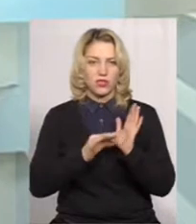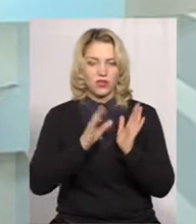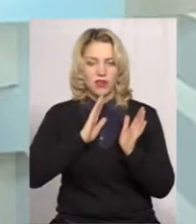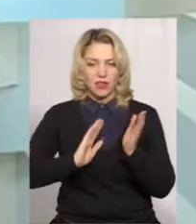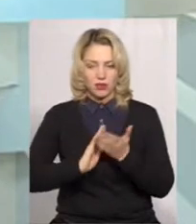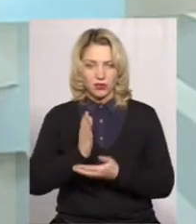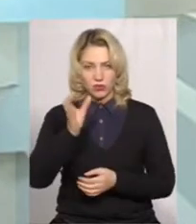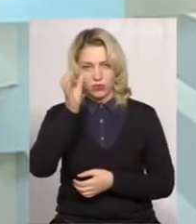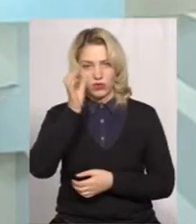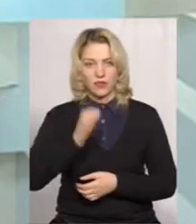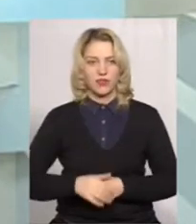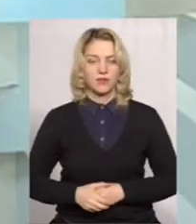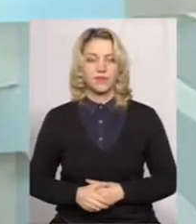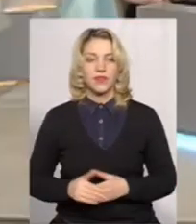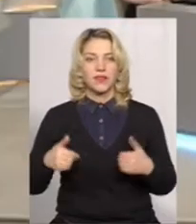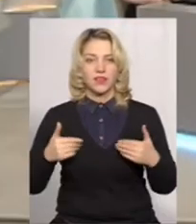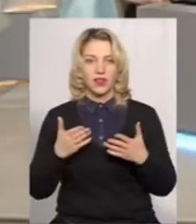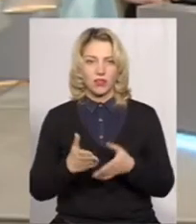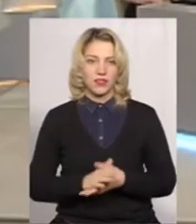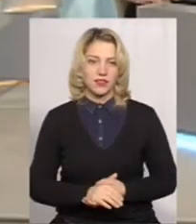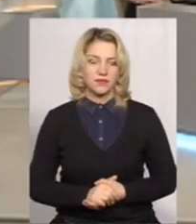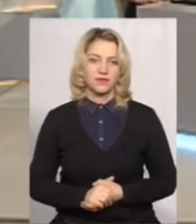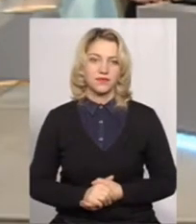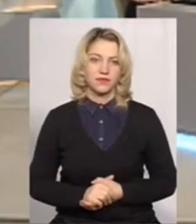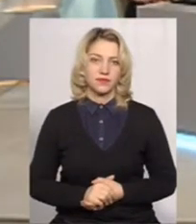освіти. Вітаю вас. Вітаю вас.